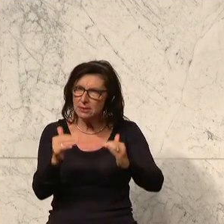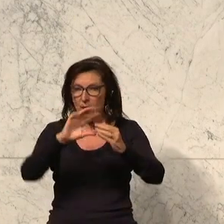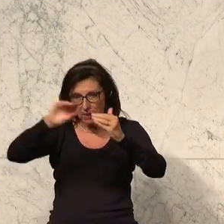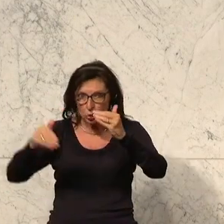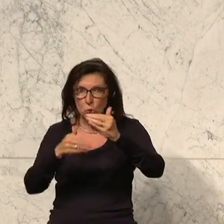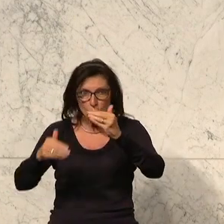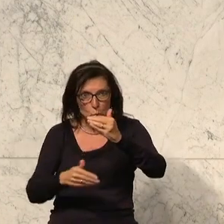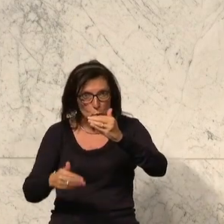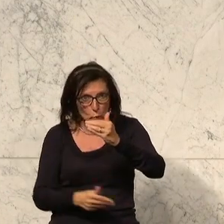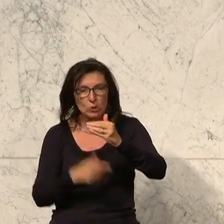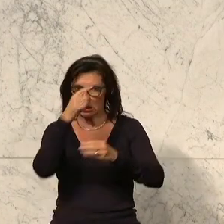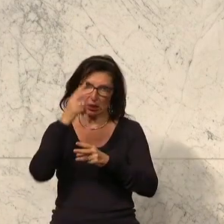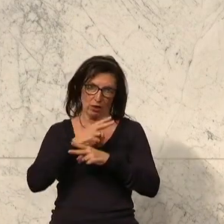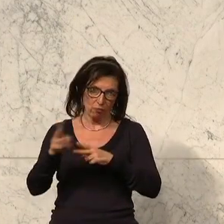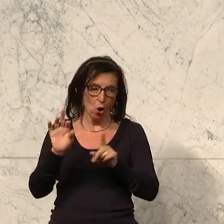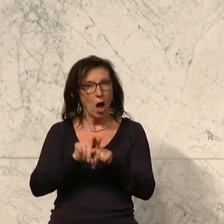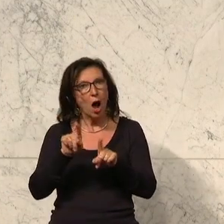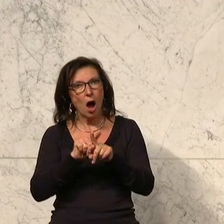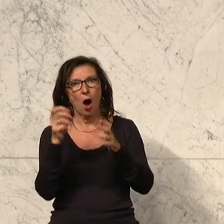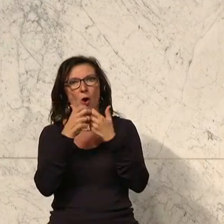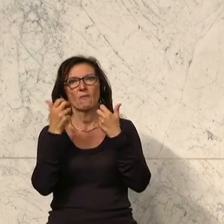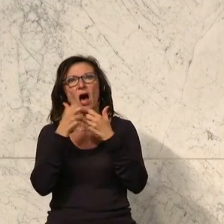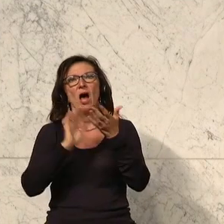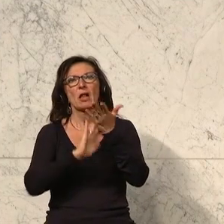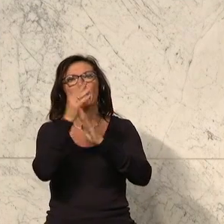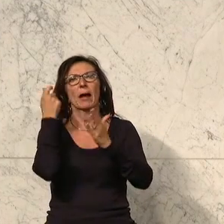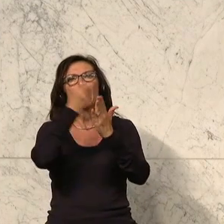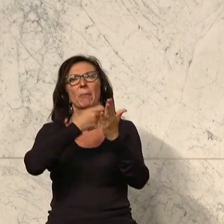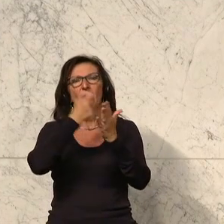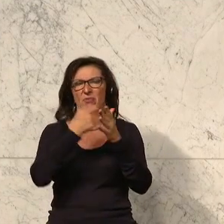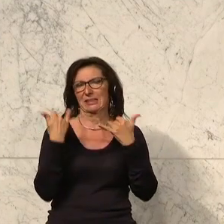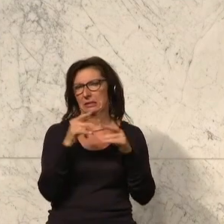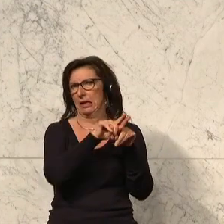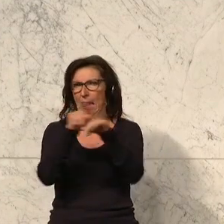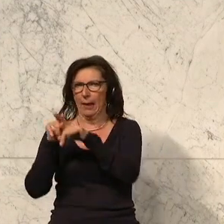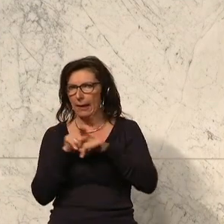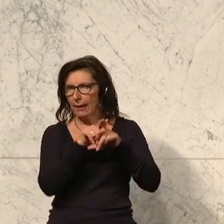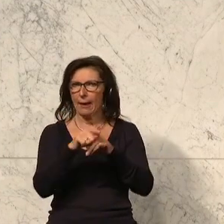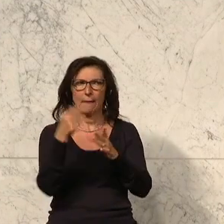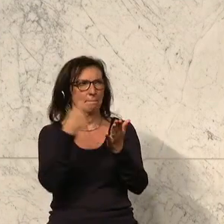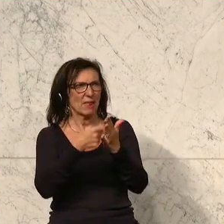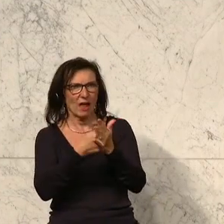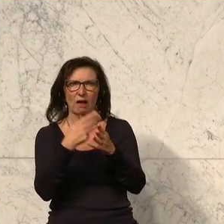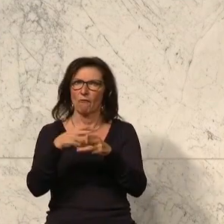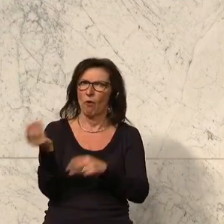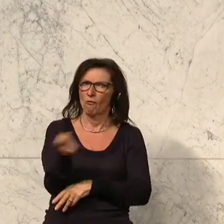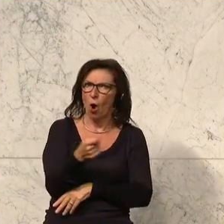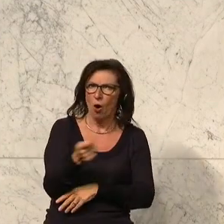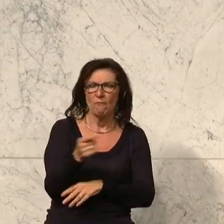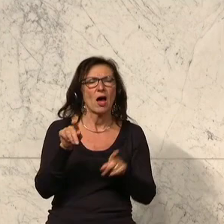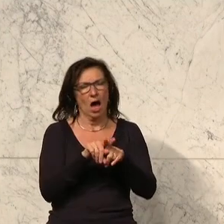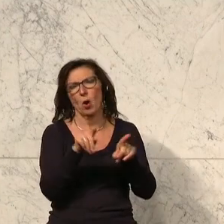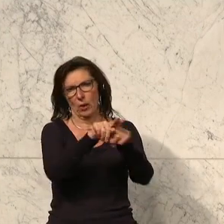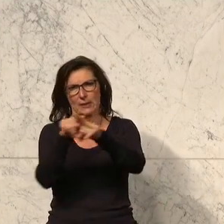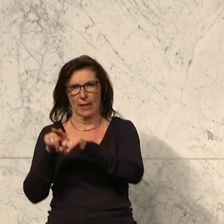Und auch, dass die Waldbrandbekämpfung jetzt sozusagen harmonisiert geworden ist mit den Beträgen für die Feuerwehren, ist auch ein wichtiger